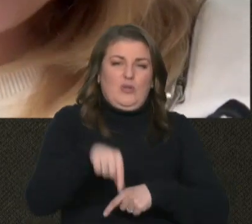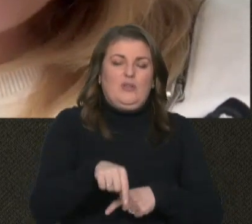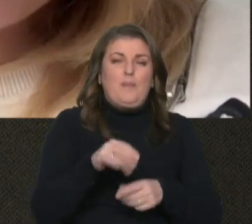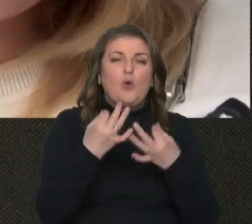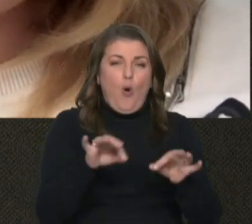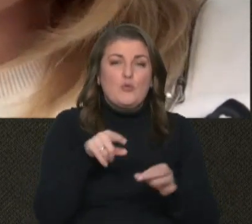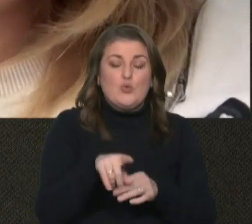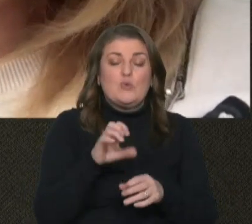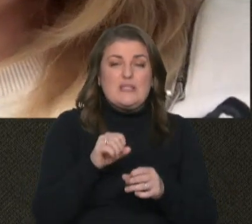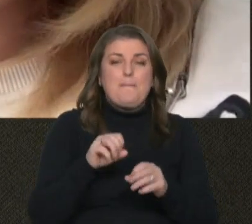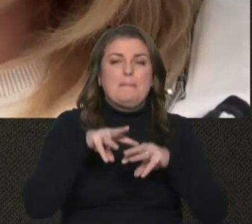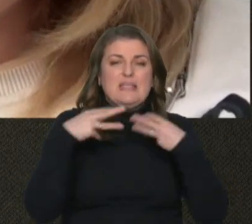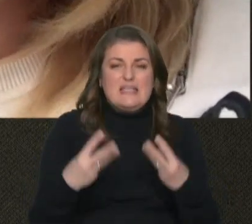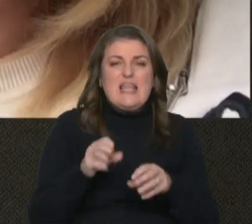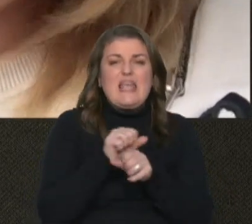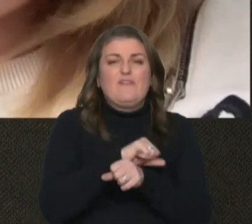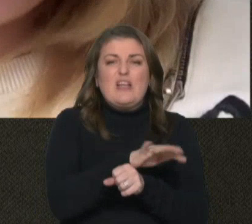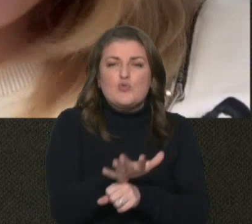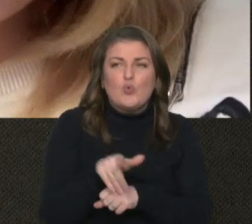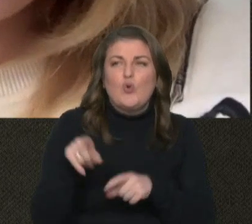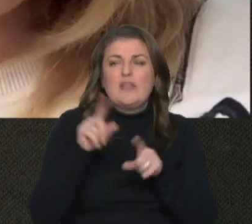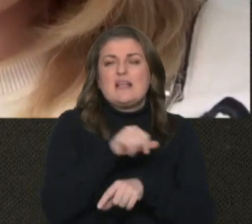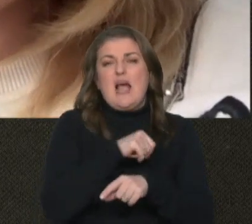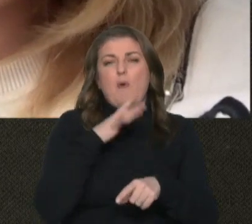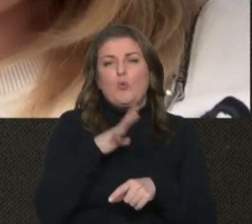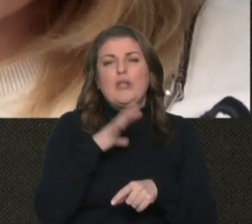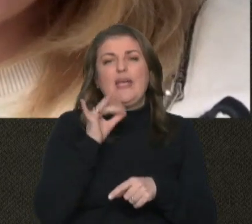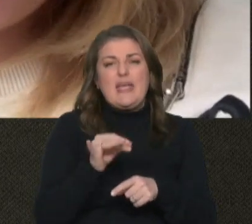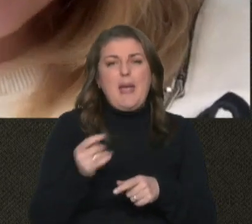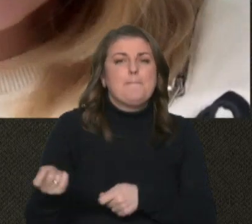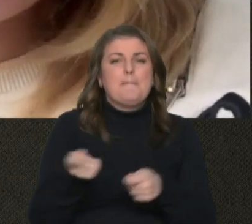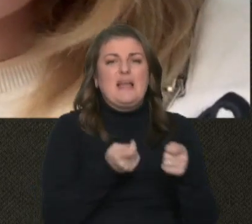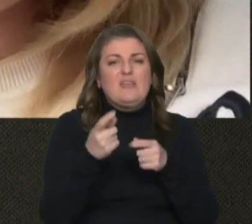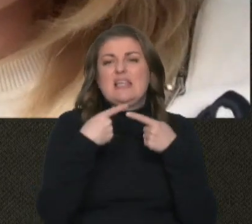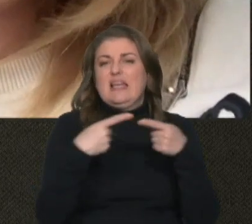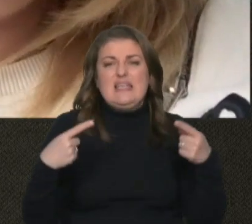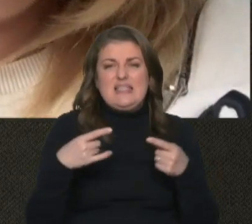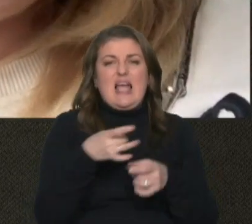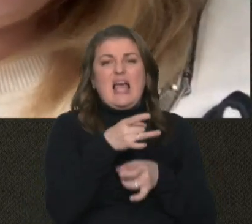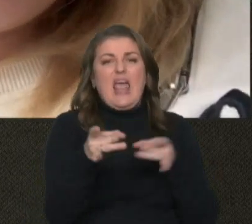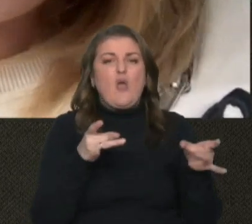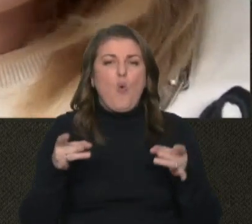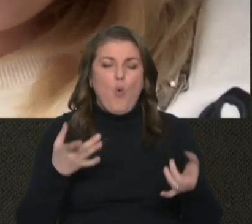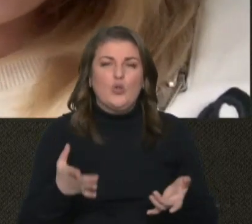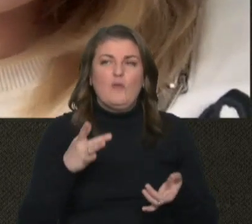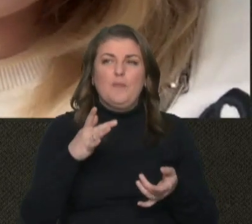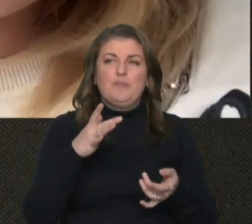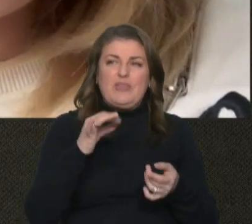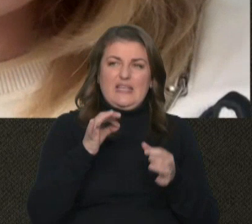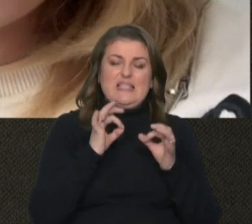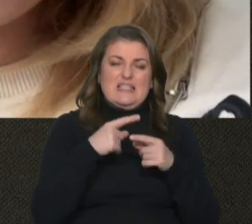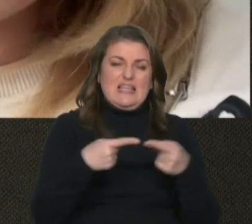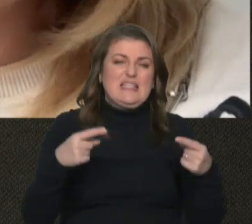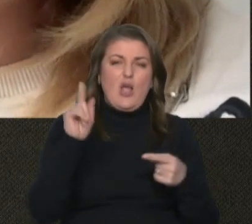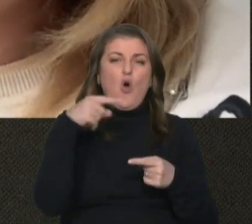Міністерством інфраструктури, так само були і перевізники від різних регіонів, з різних